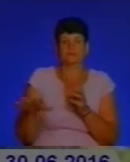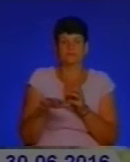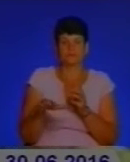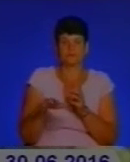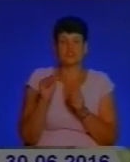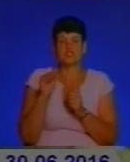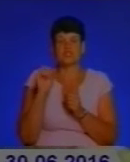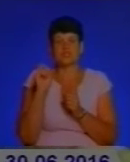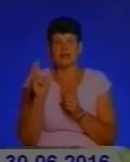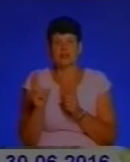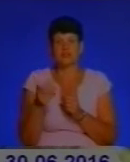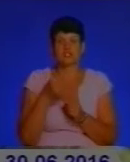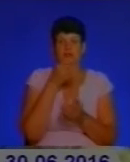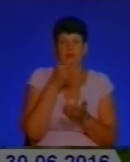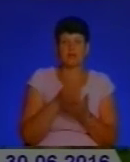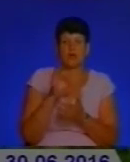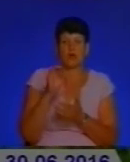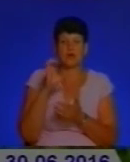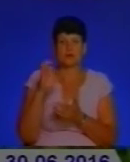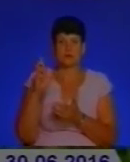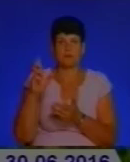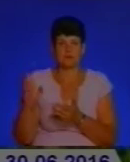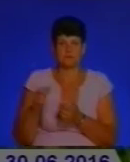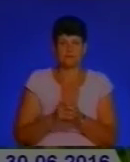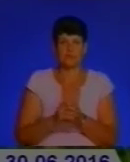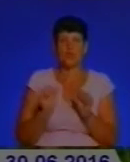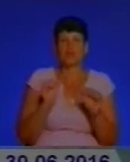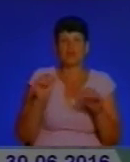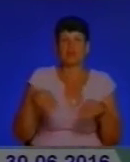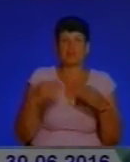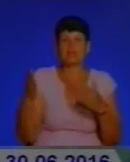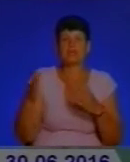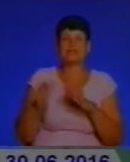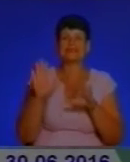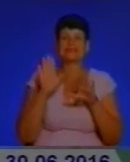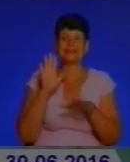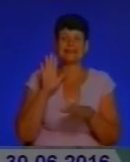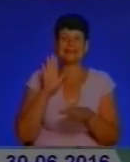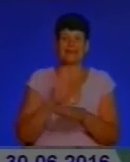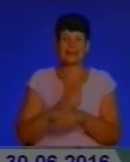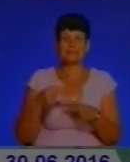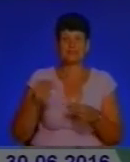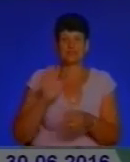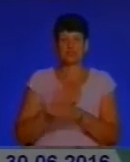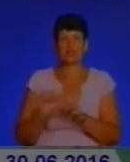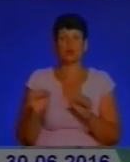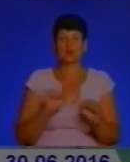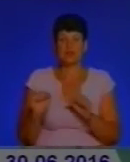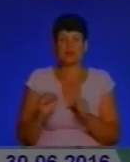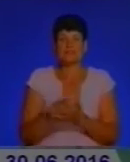тобто жеки чи відповідальні за ОСББ. Управлінням видано наказ за підписом начальника управління щодо знишкодження